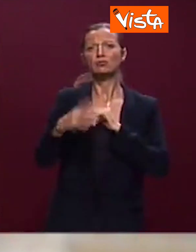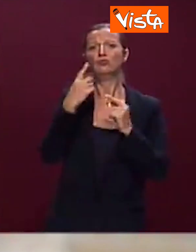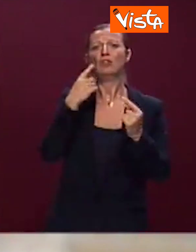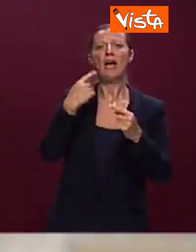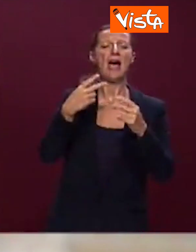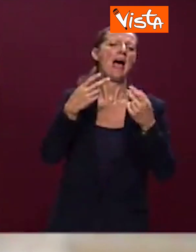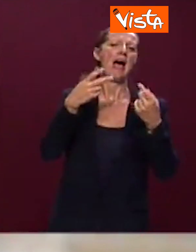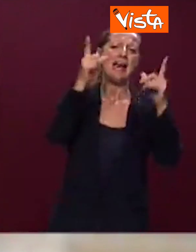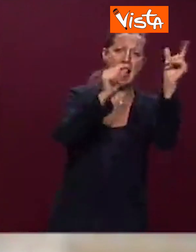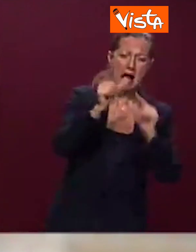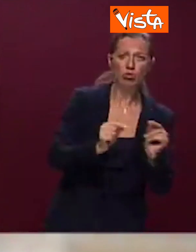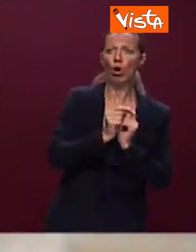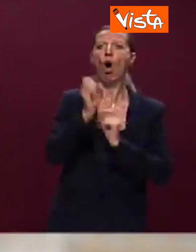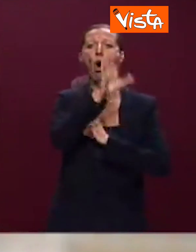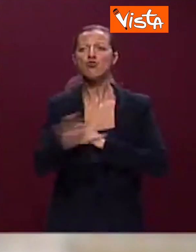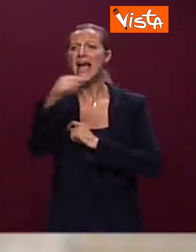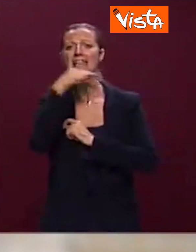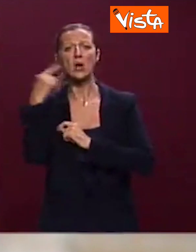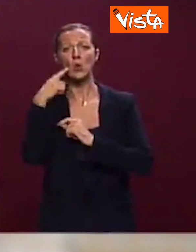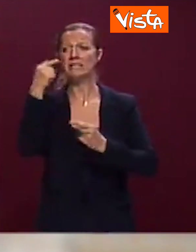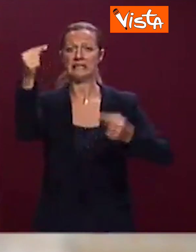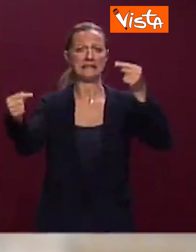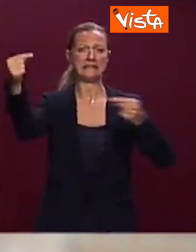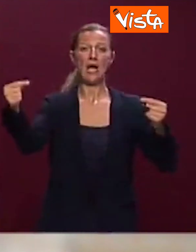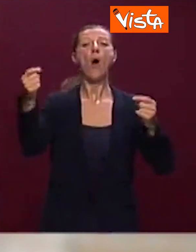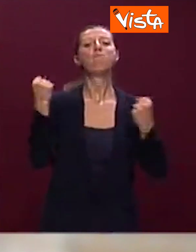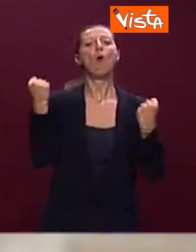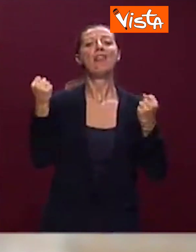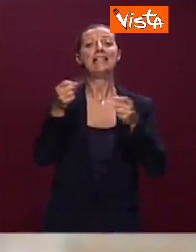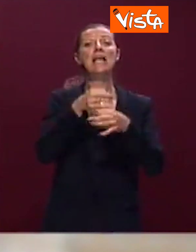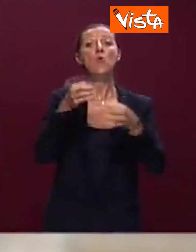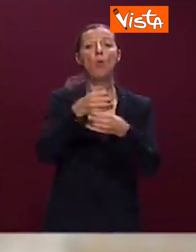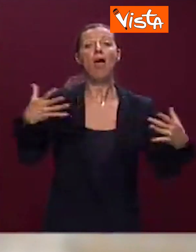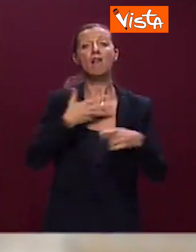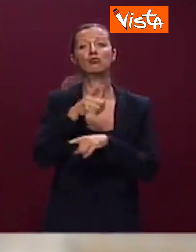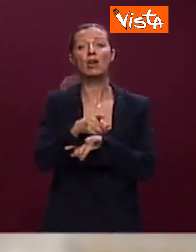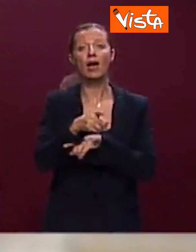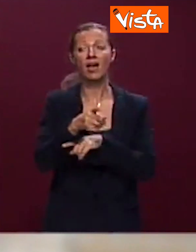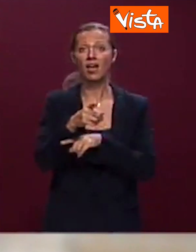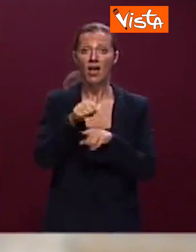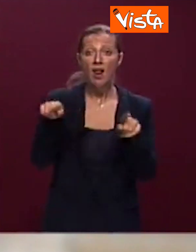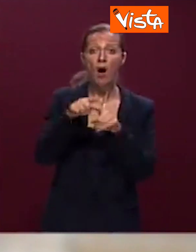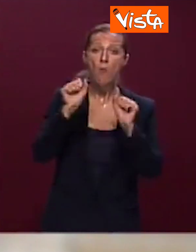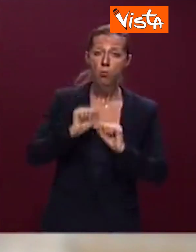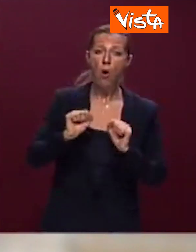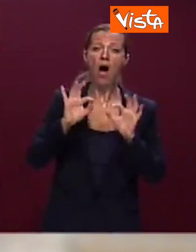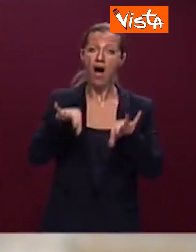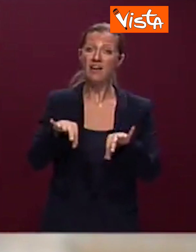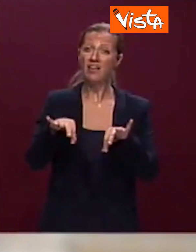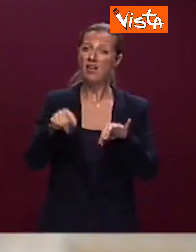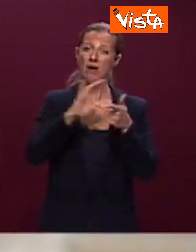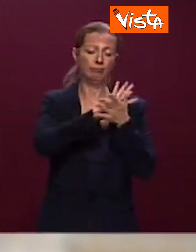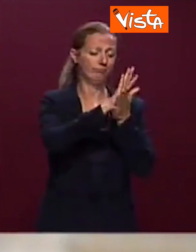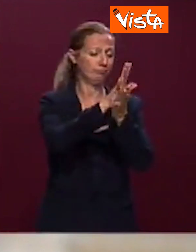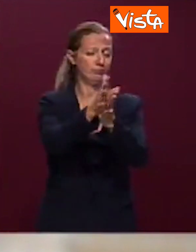Nato, Occidente e Russia, potenze nucleari in grado di portare il mondo a un'ecatombe dalla quale sarà